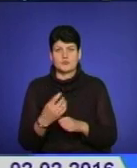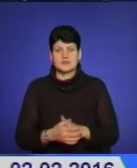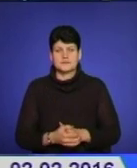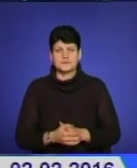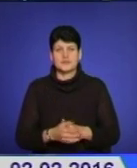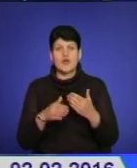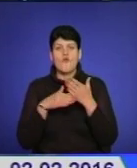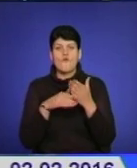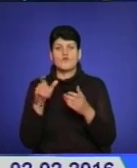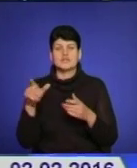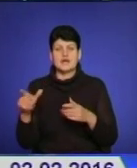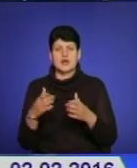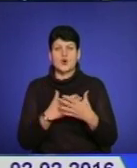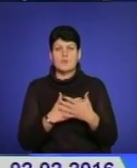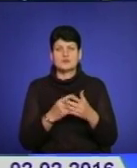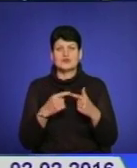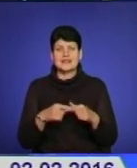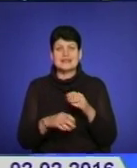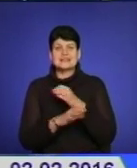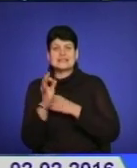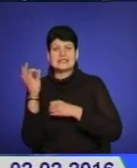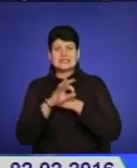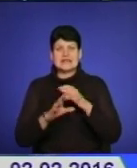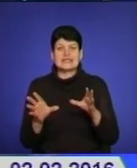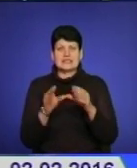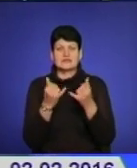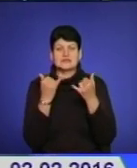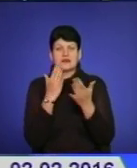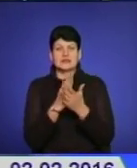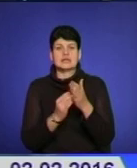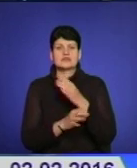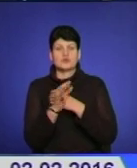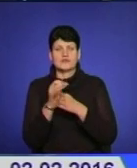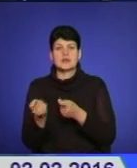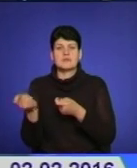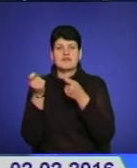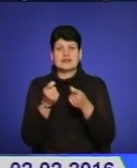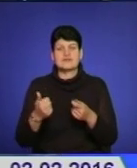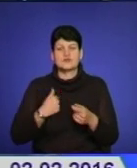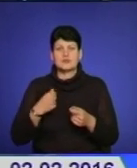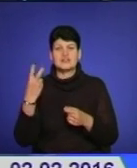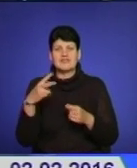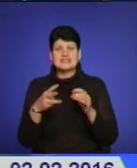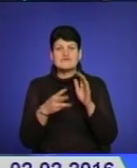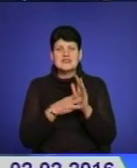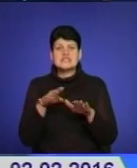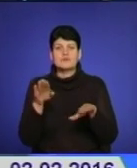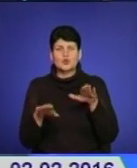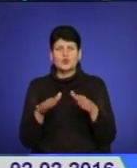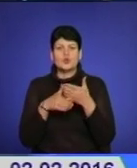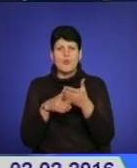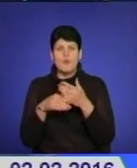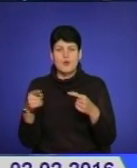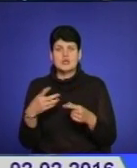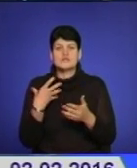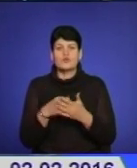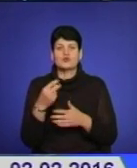Волонтери громадської організації «Схід» і «Захід» єдині зараз перебувають на Сході. Вони привезли військовим 28 тонн допомоги. Свою